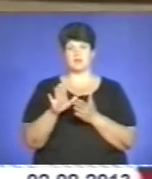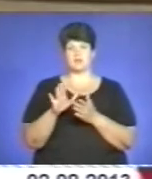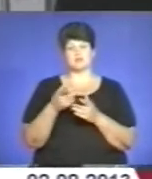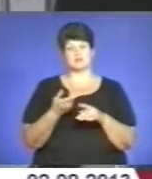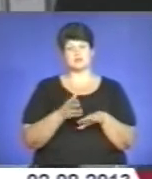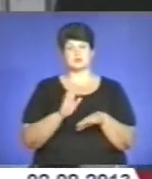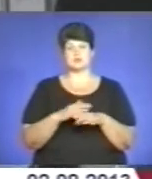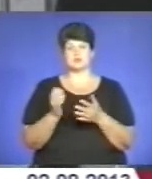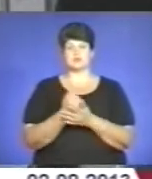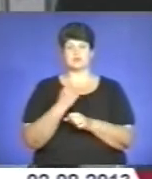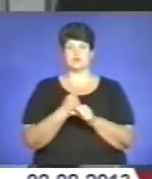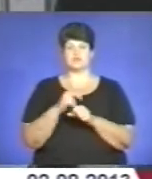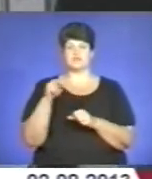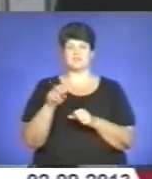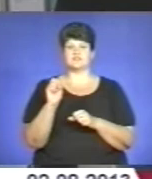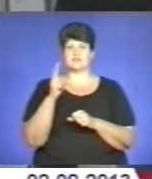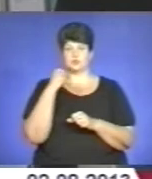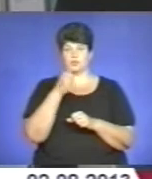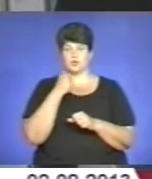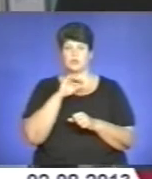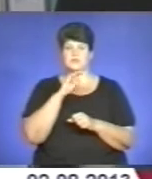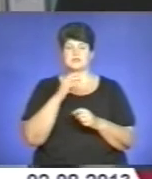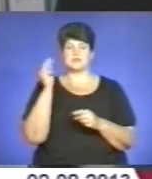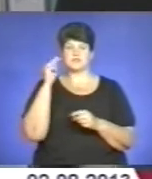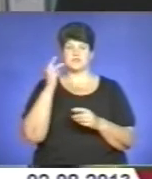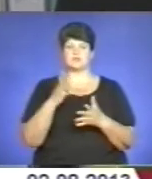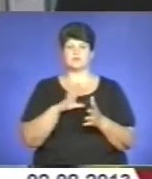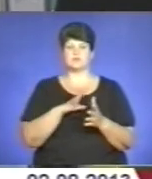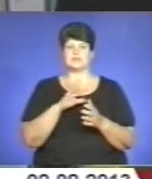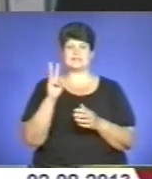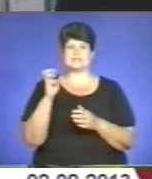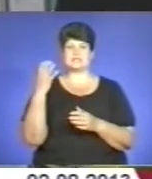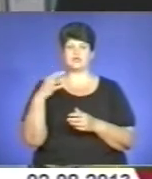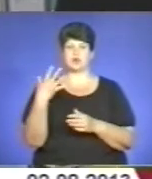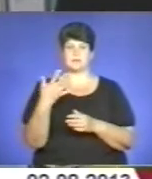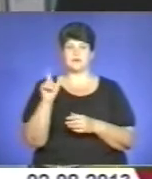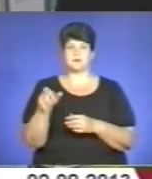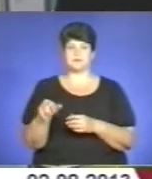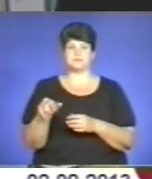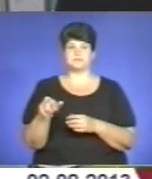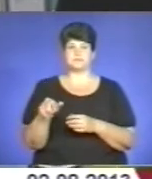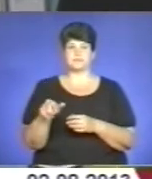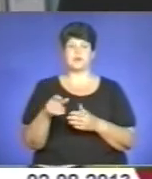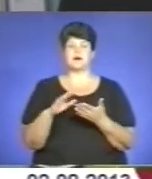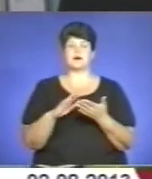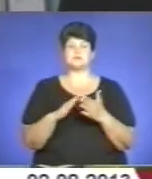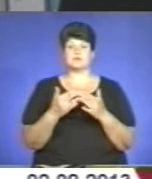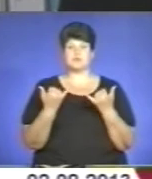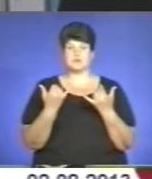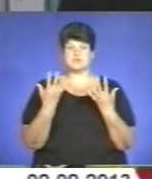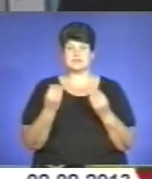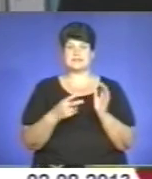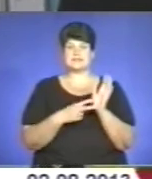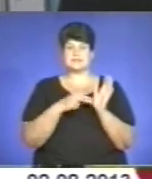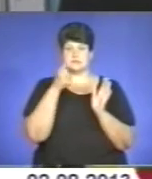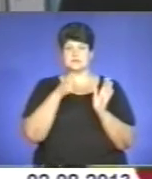роботу. У 2012 році професійне навчання пройшло 345 громадян, а вже станом на сьогоднішній день тільки лише за